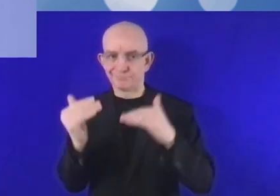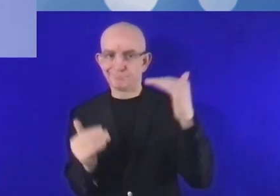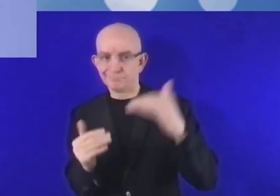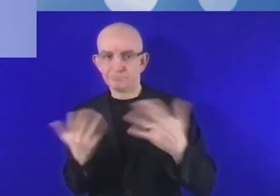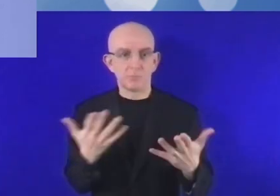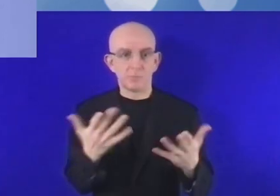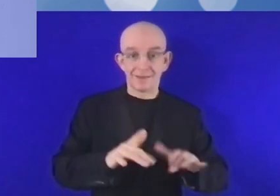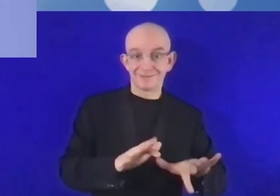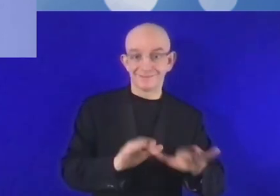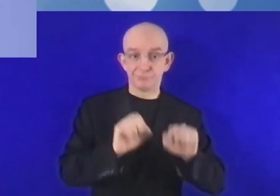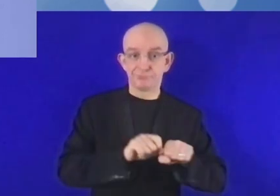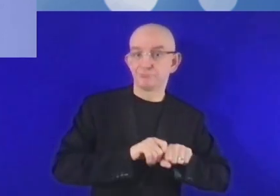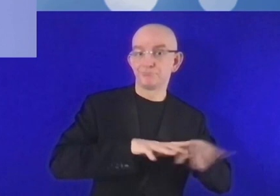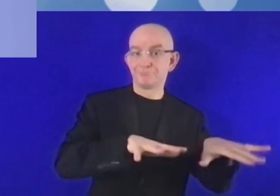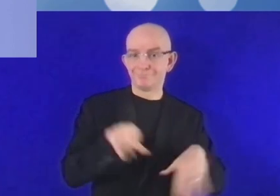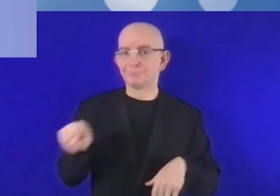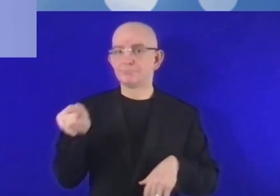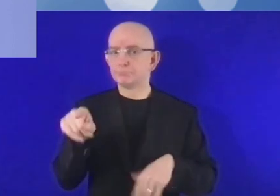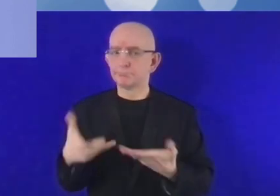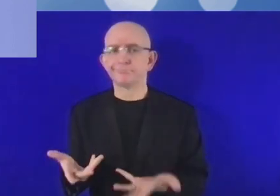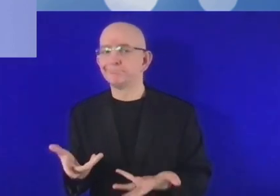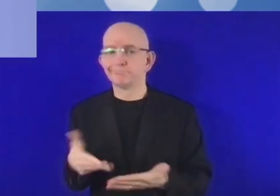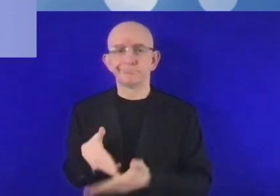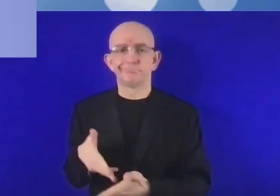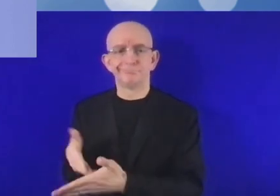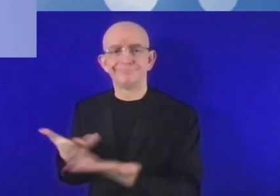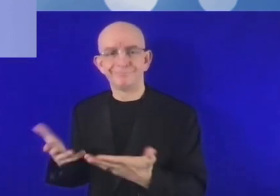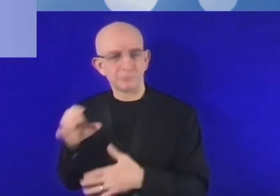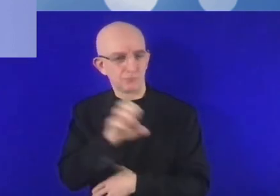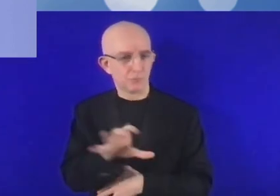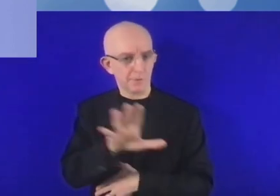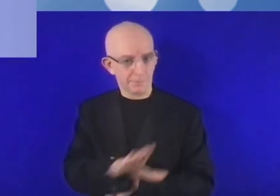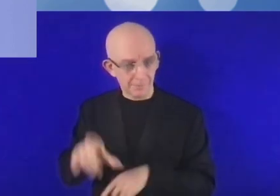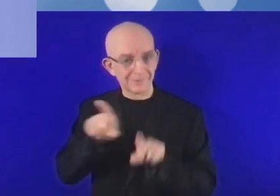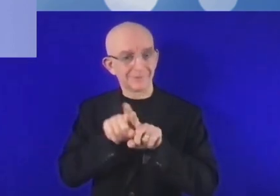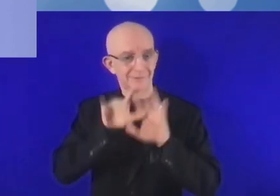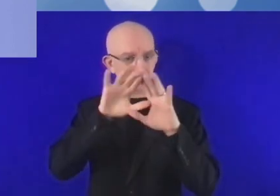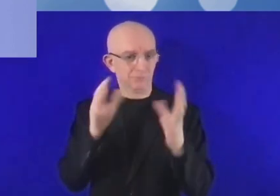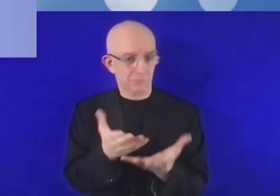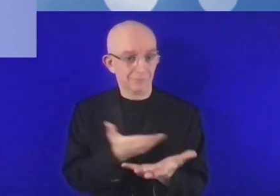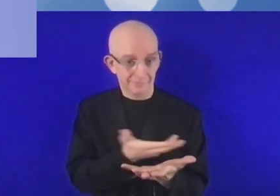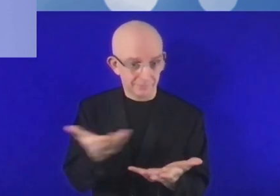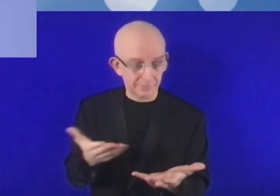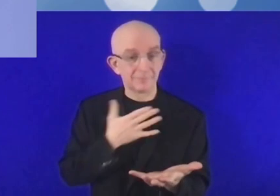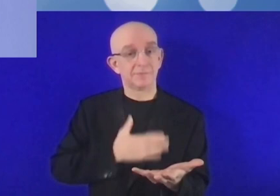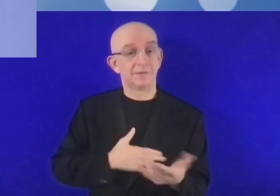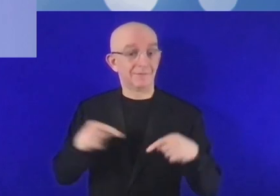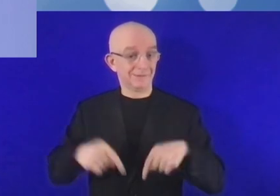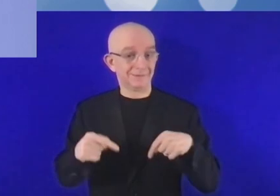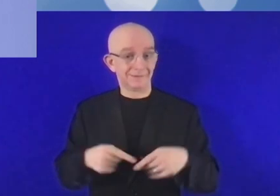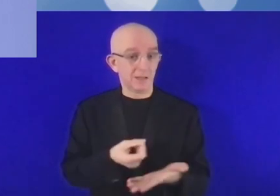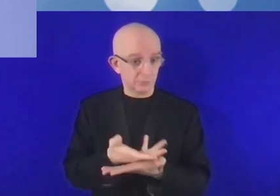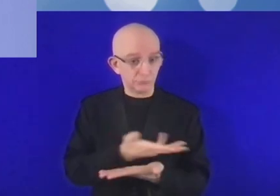Le fait que la numérisation soit inégale, d'ailleurs, la numérisation, elle est inégale, il y a des inégalités aussi au sein de l'Europe.